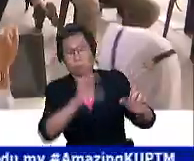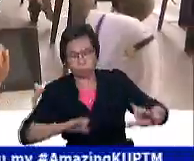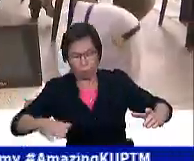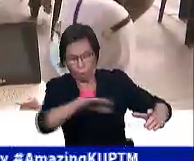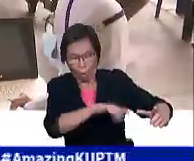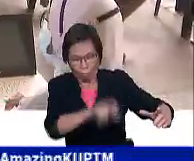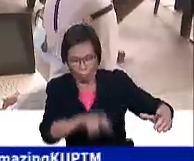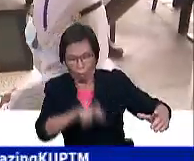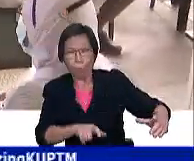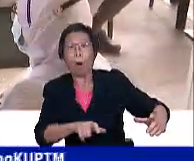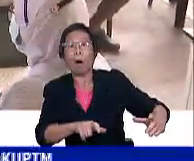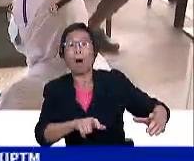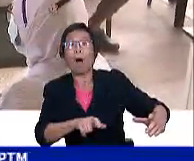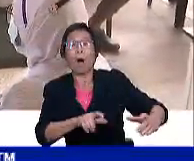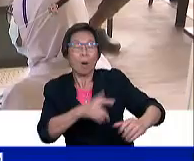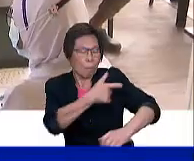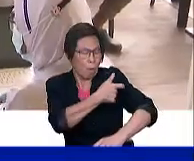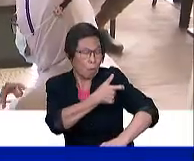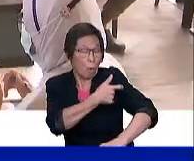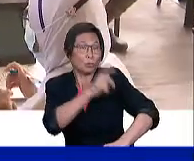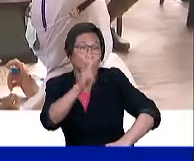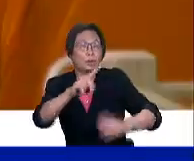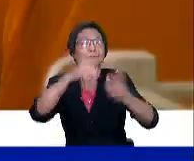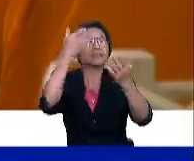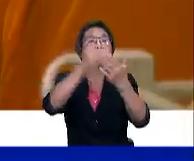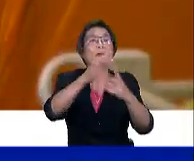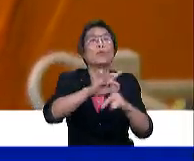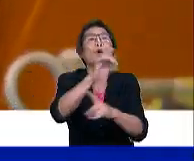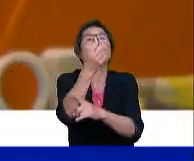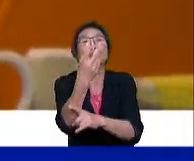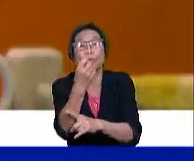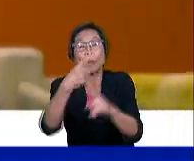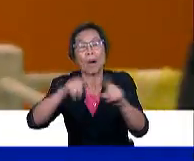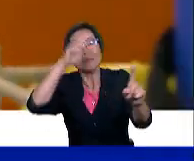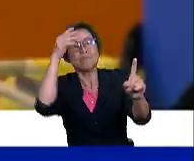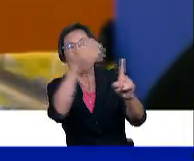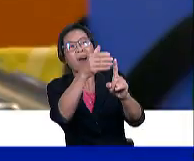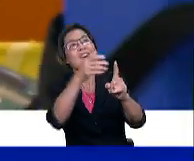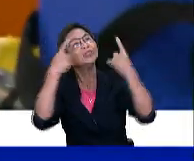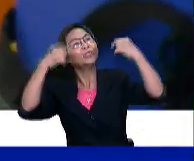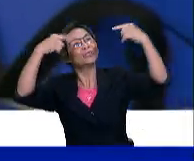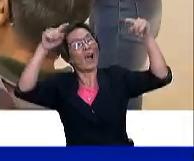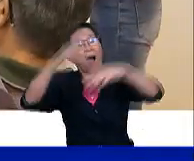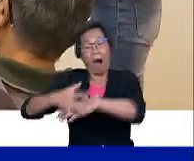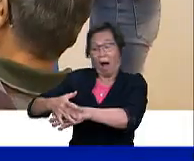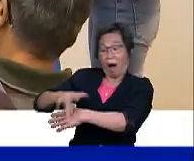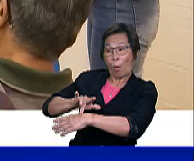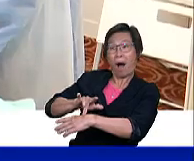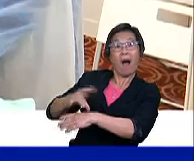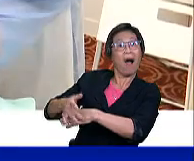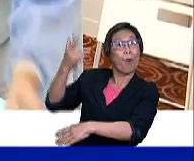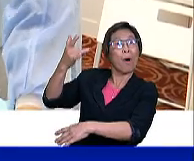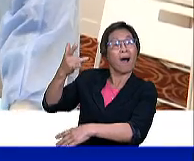rakyat akan lengkap divaksinasi menjelang 16 Disember depan. Namun, sasaran tersebut telah berjaya dicapai awal daripada